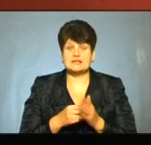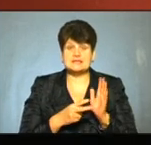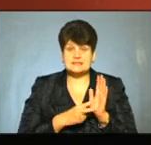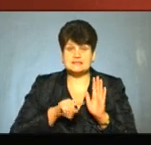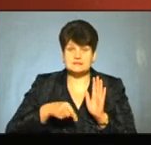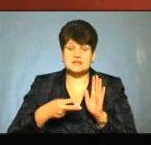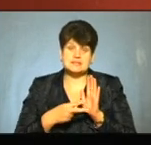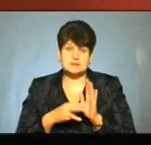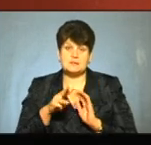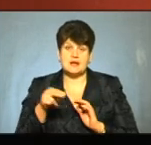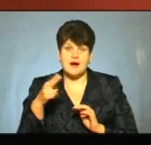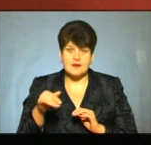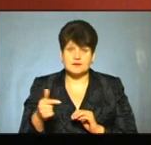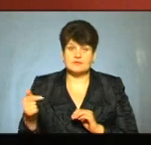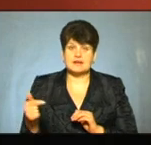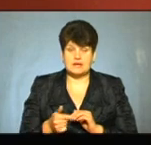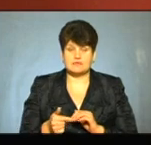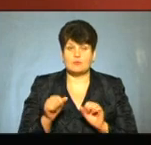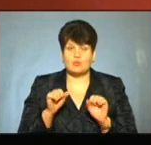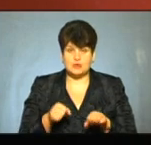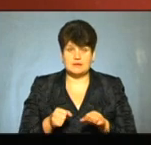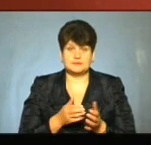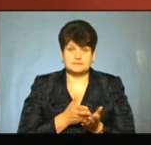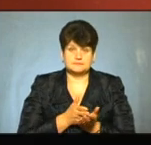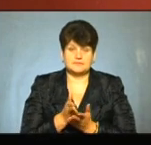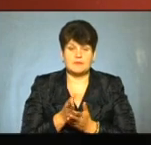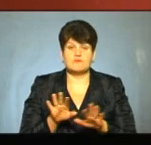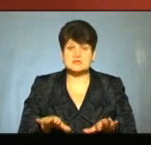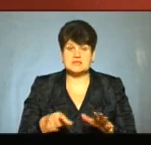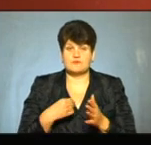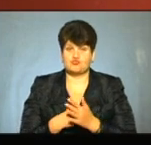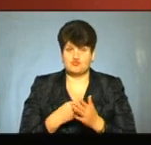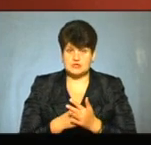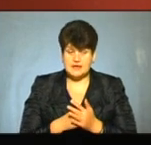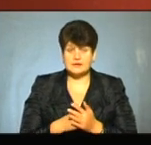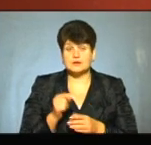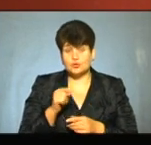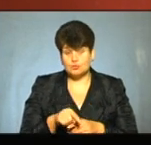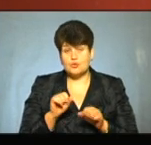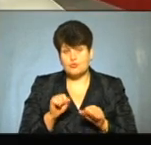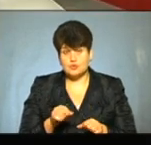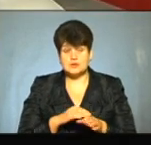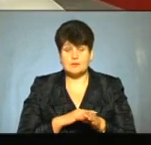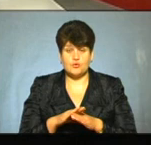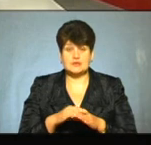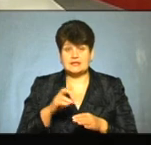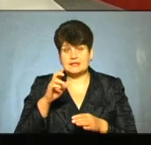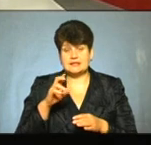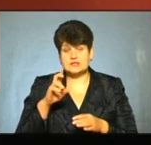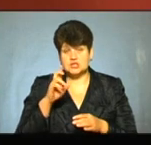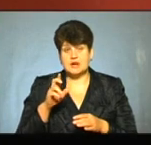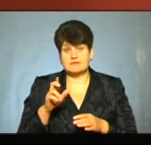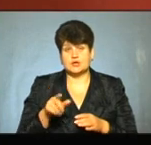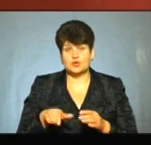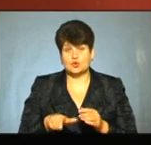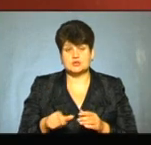це 7,7 мільярдів гривень могли б піти в місцеві бюджети, але так, чином можуть наповнити Державний дорожній